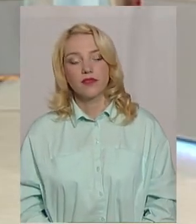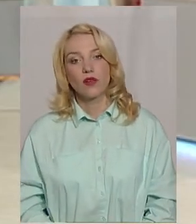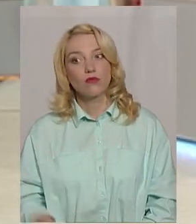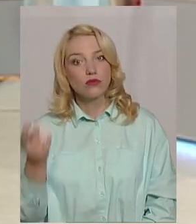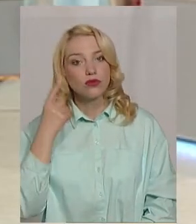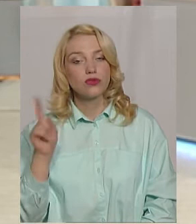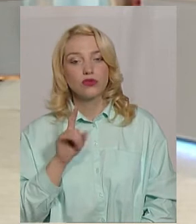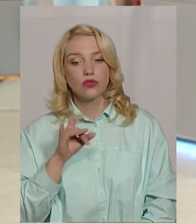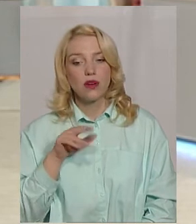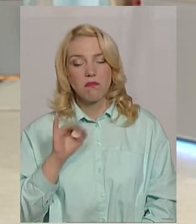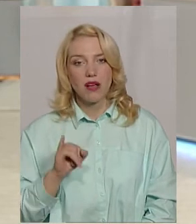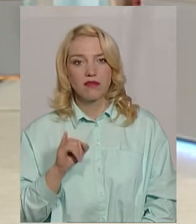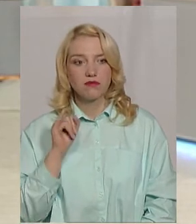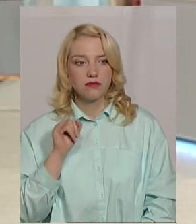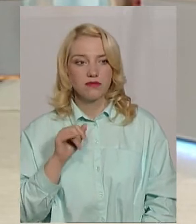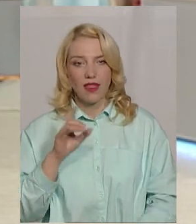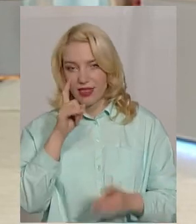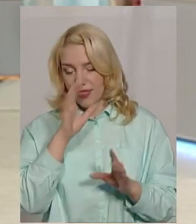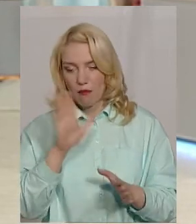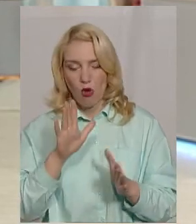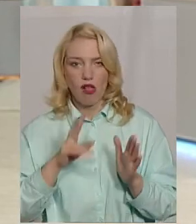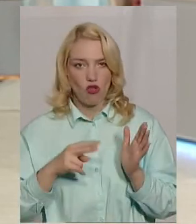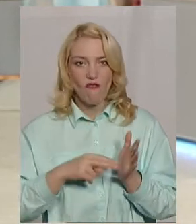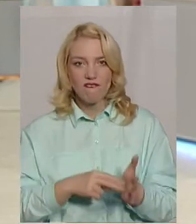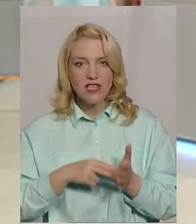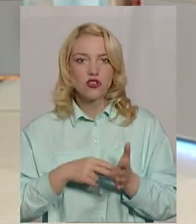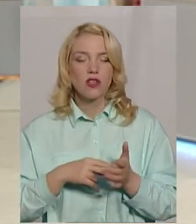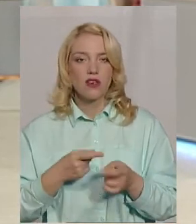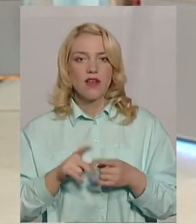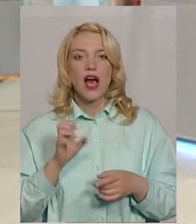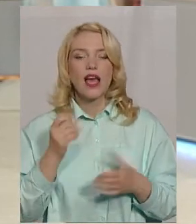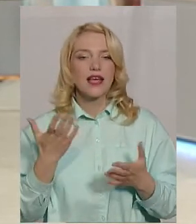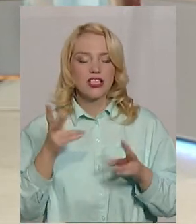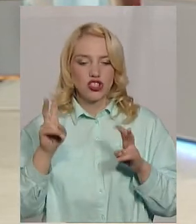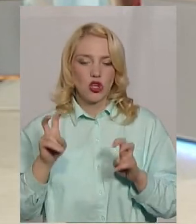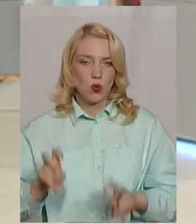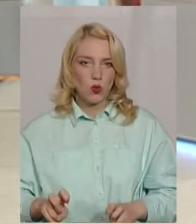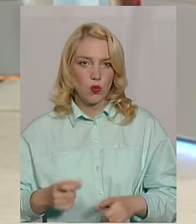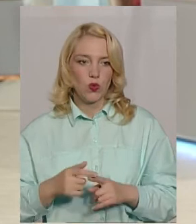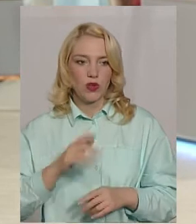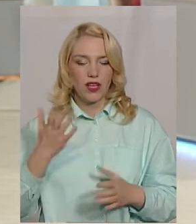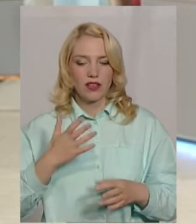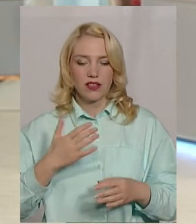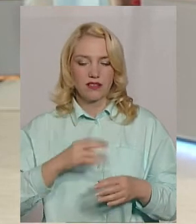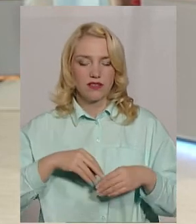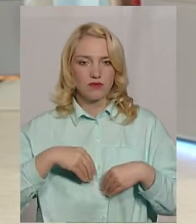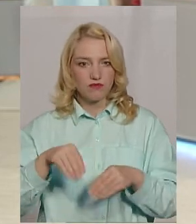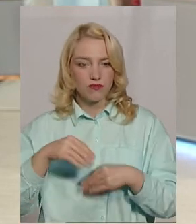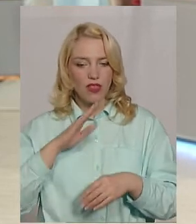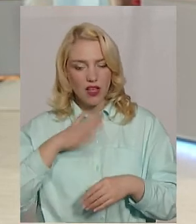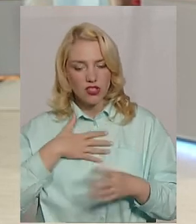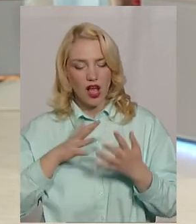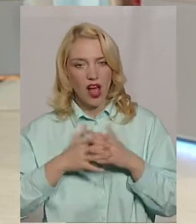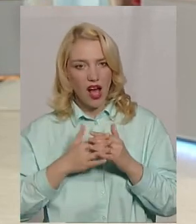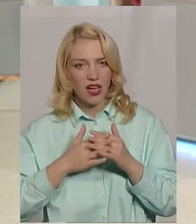Почули, що ріпак непогано вистояв. А які ще культури, які культовуються в нашій області аграріями, є більш